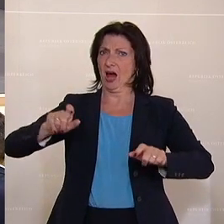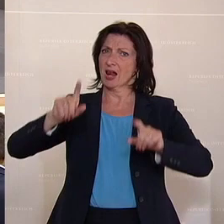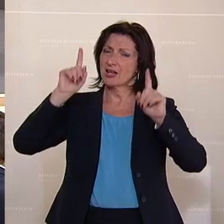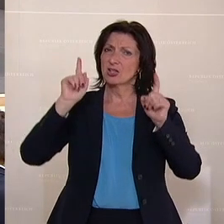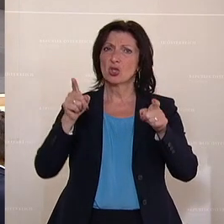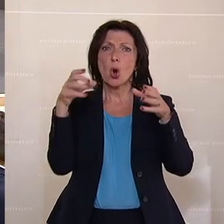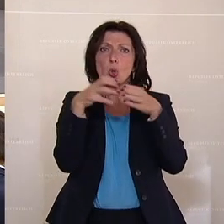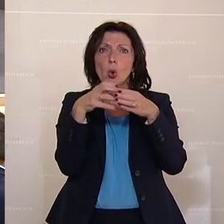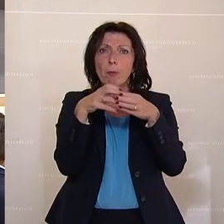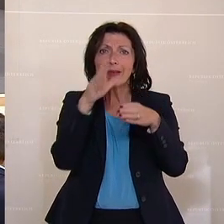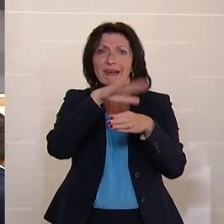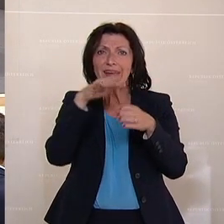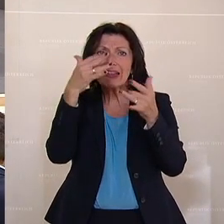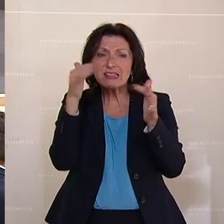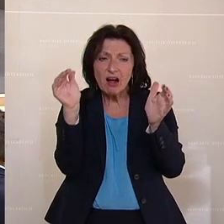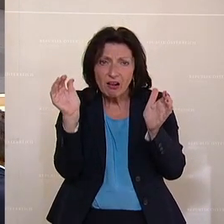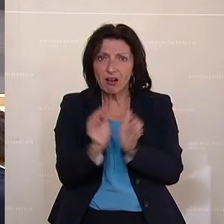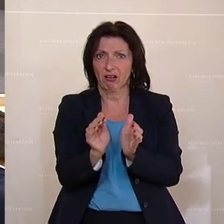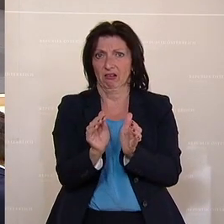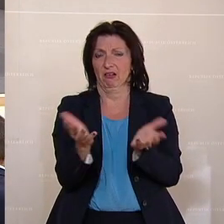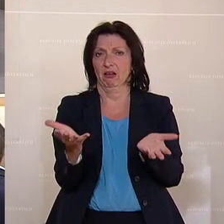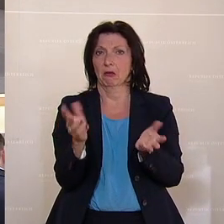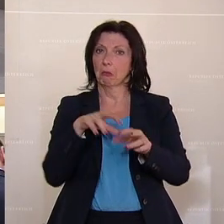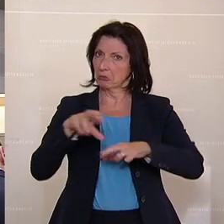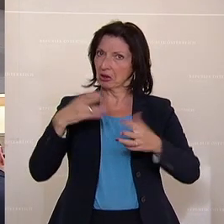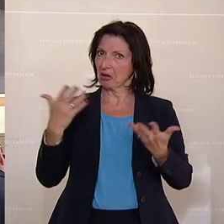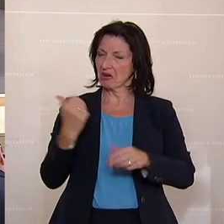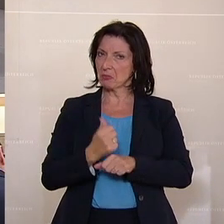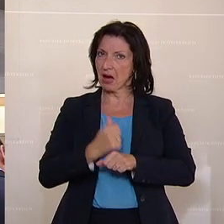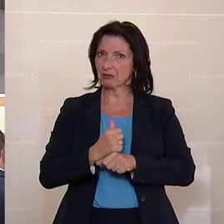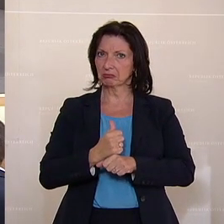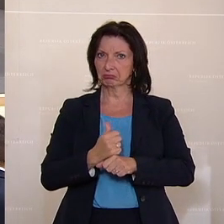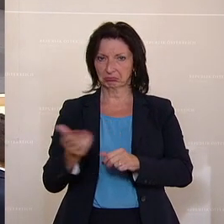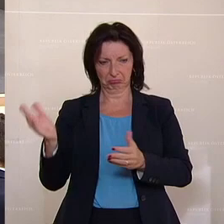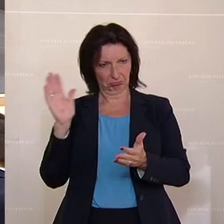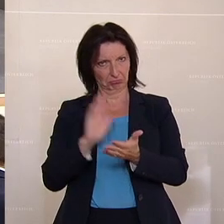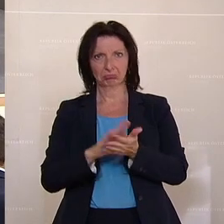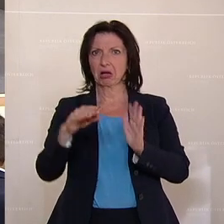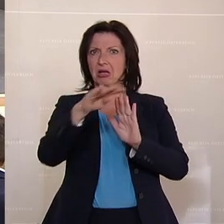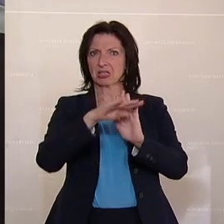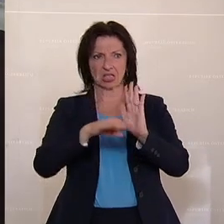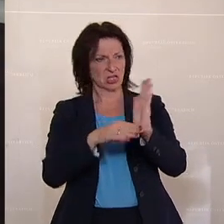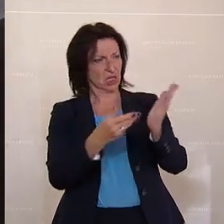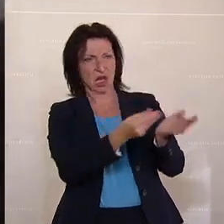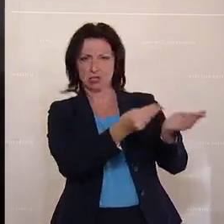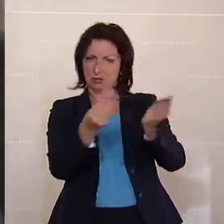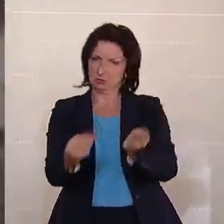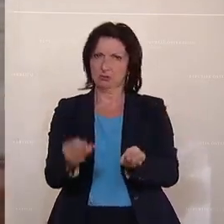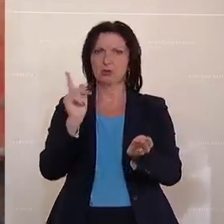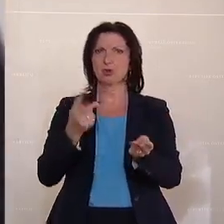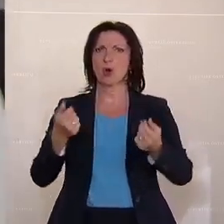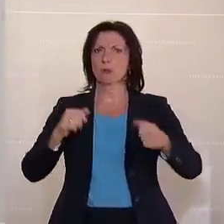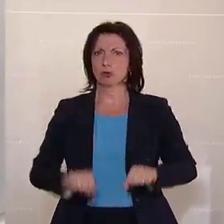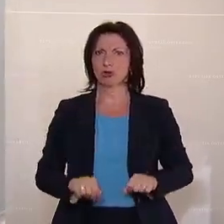Gruppen. Das tut die Regierung, sie legt uns hier ein Gesetz zur Beschlussfassung vor, gegen